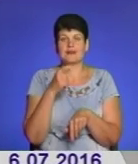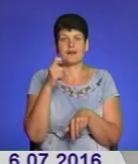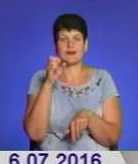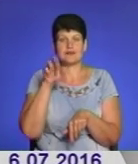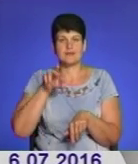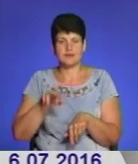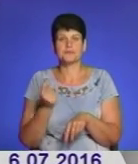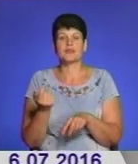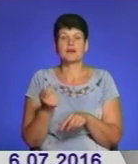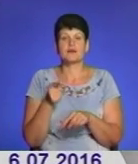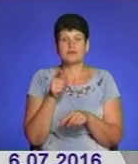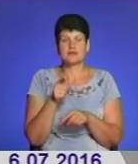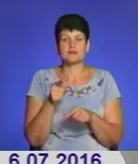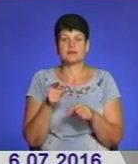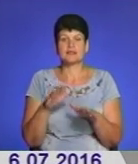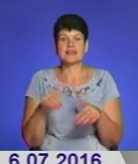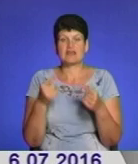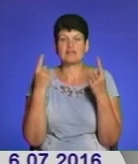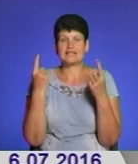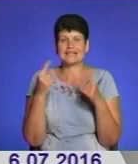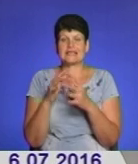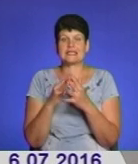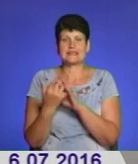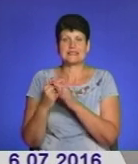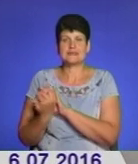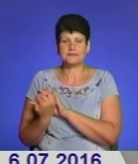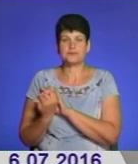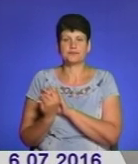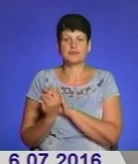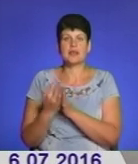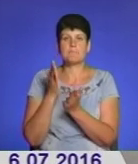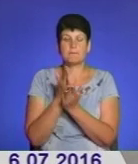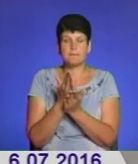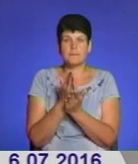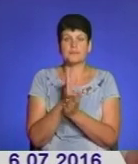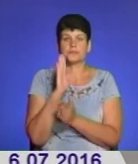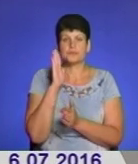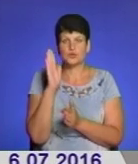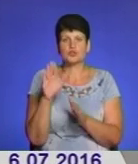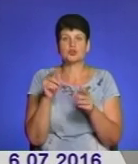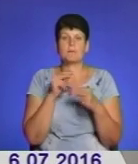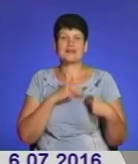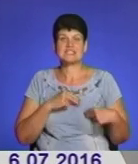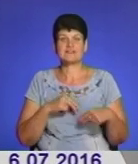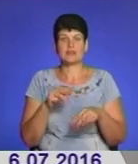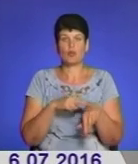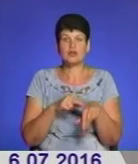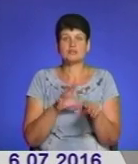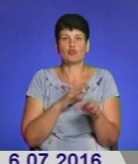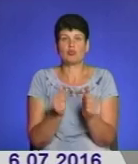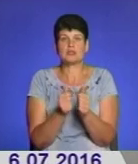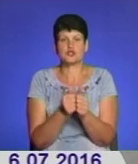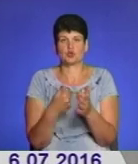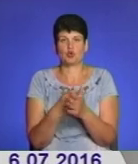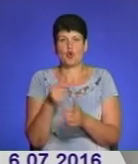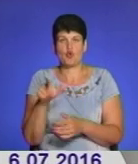Віддаленість від регіону дає великі населенні пункти, і воно якраз має мати місце, щоб працівник поліції знаходився поближче до людей.